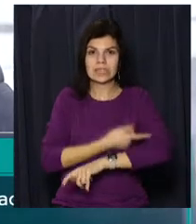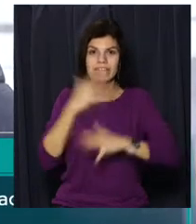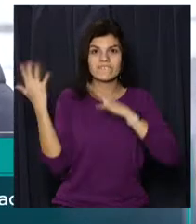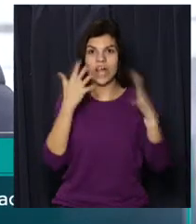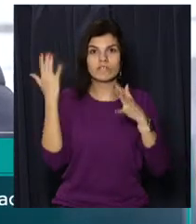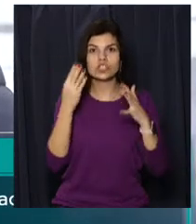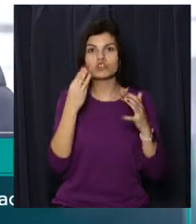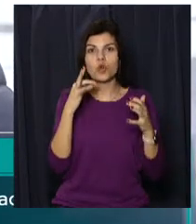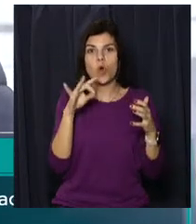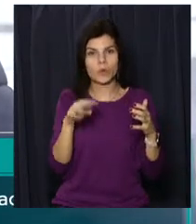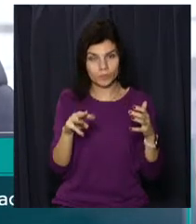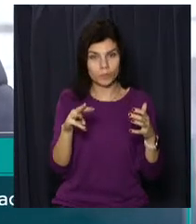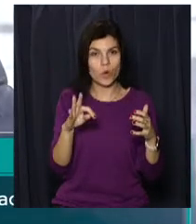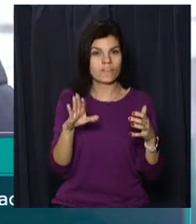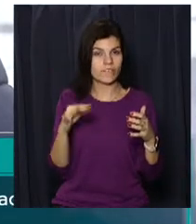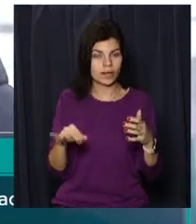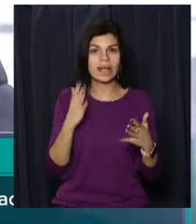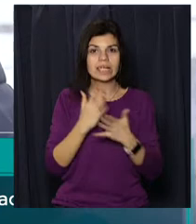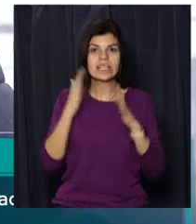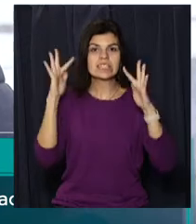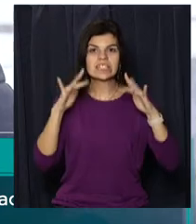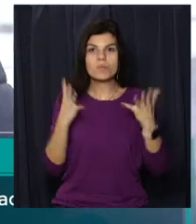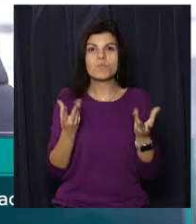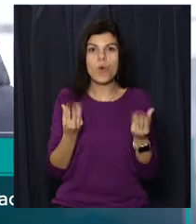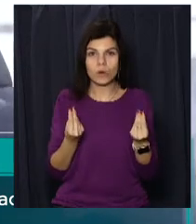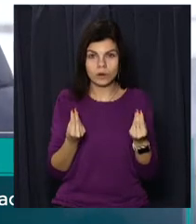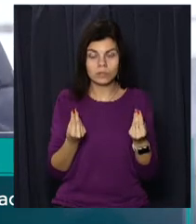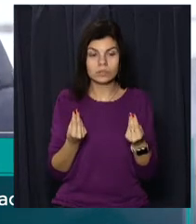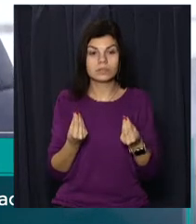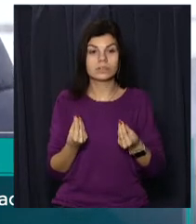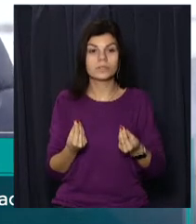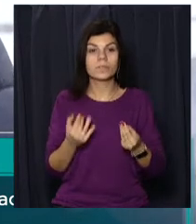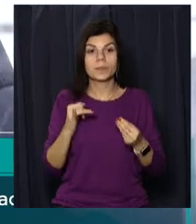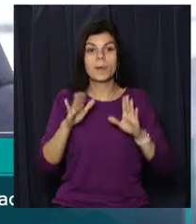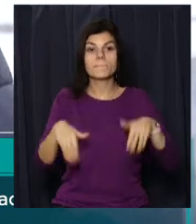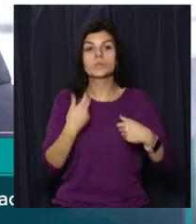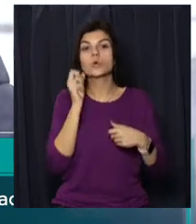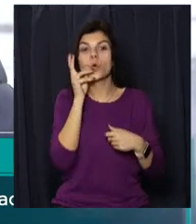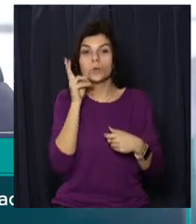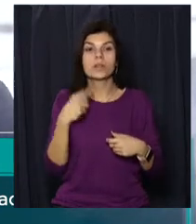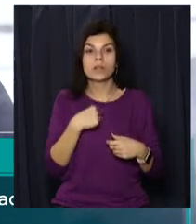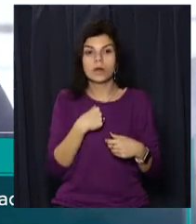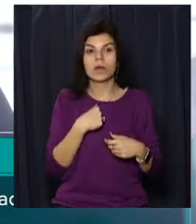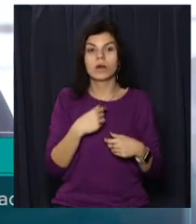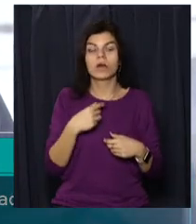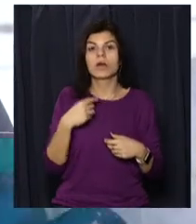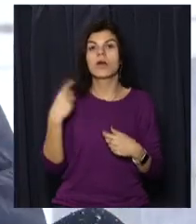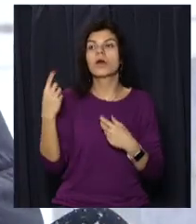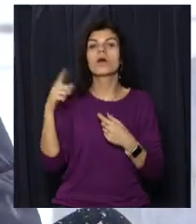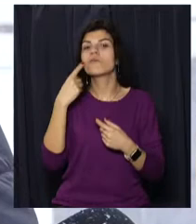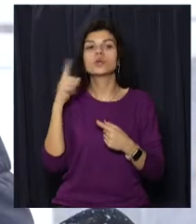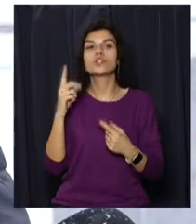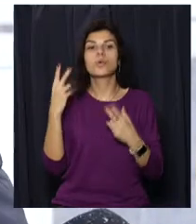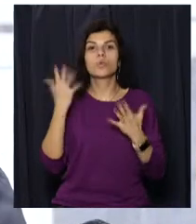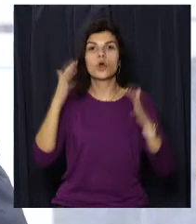вітер, штормовий. Ми маємо ливньовий сніг, мокрий. І після обіду нам прогнозує гідромецент